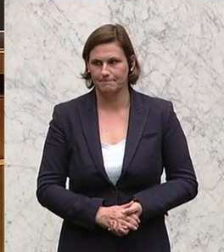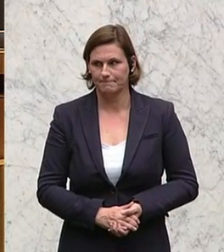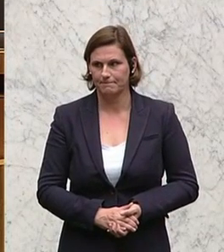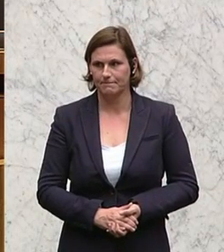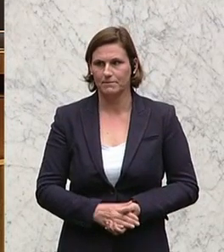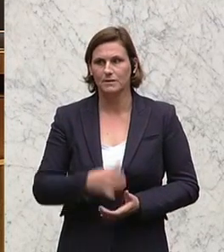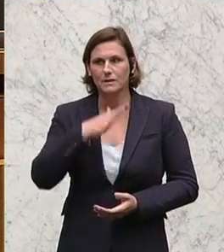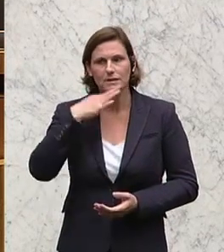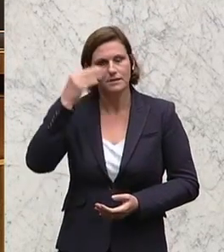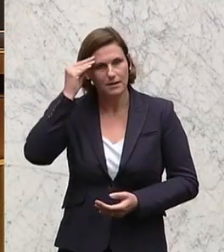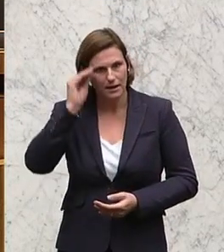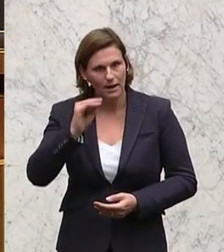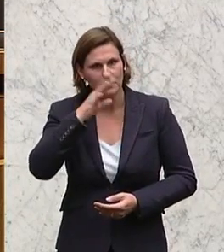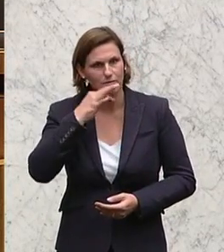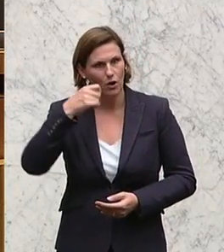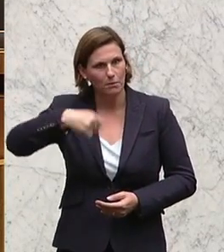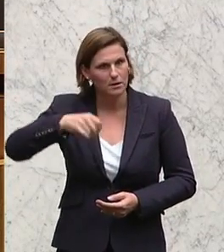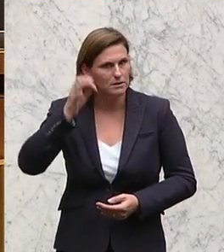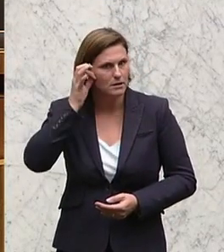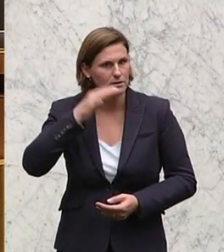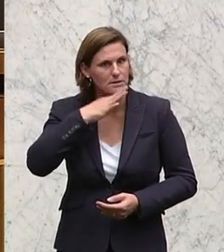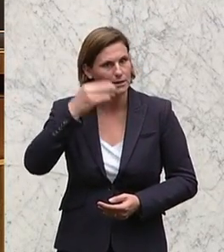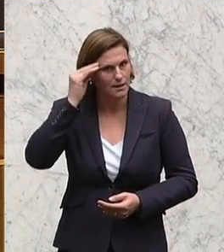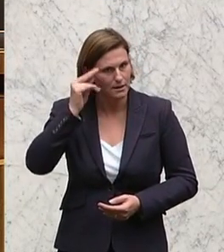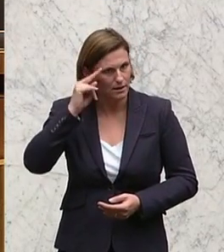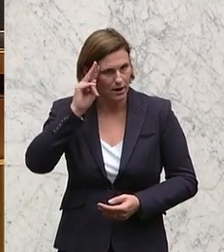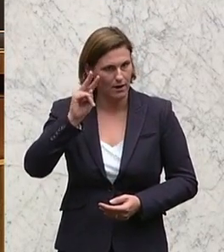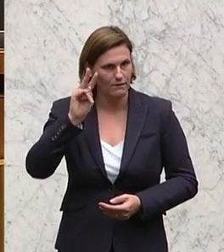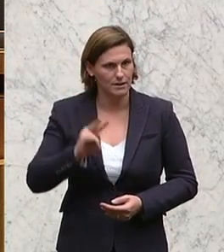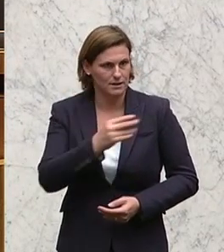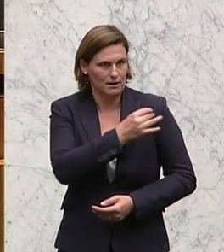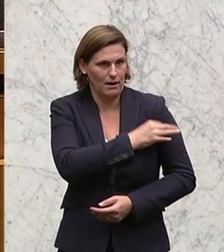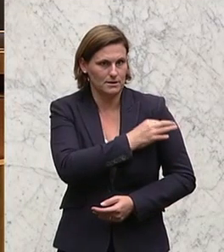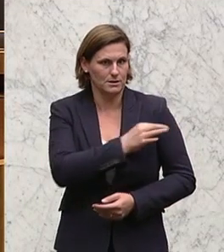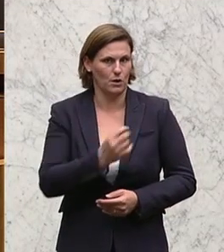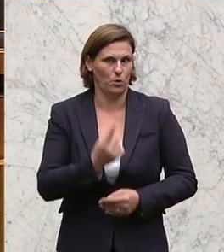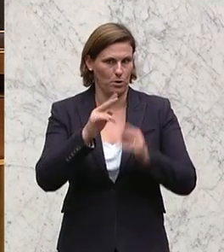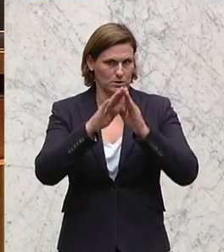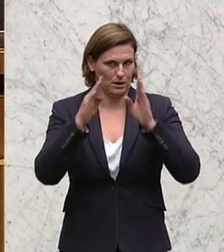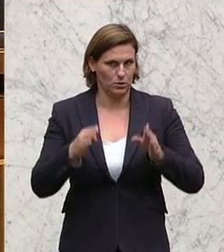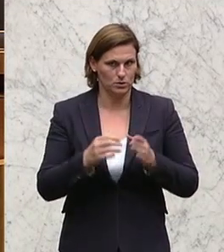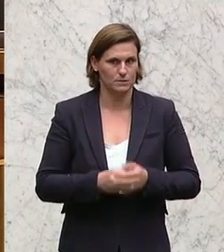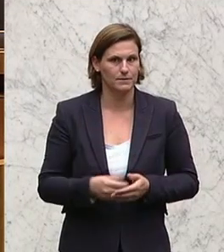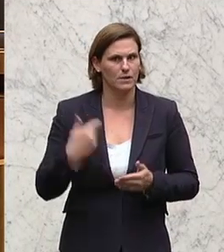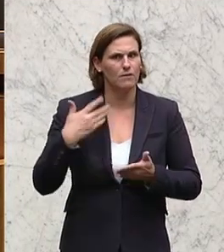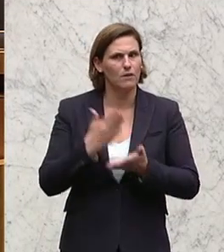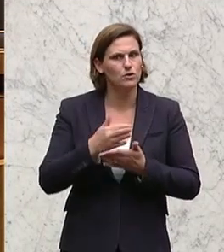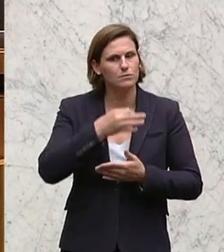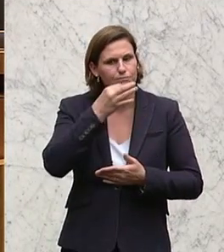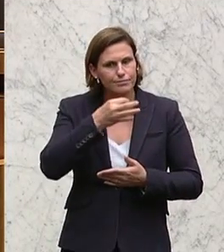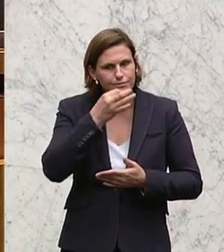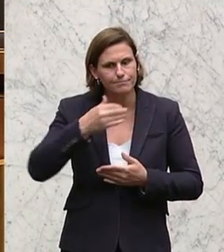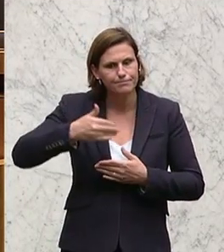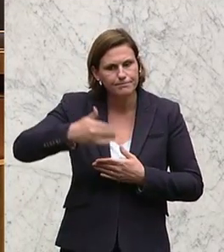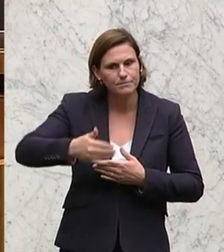Sehr geehrte Frau Präsidentin, sehr geehrter Herr Fiesekanzler, hohes Haus. Wie bereits ausgeführt wurde, bringt die